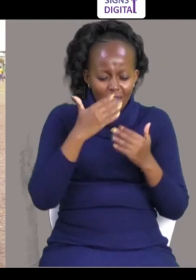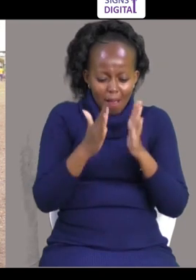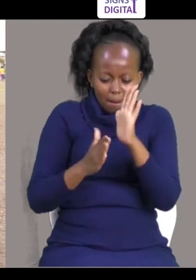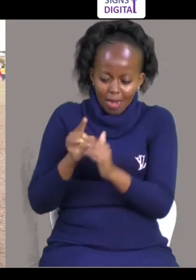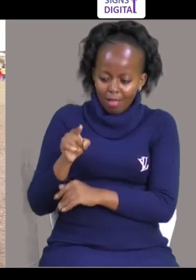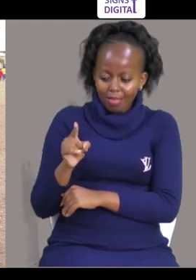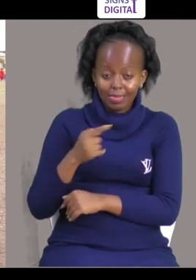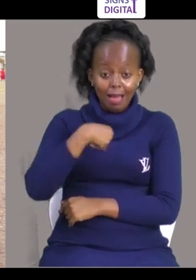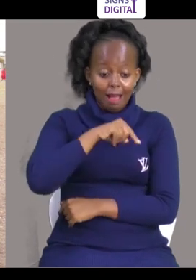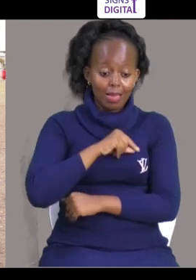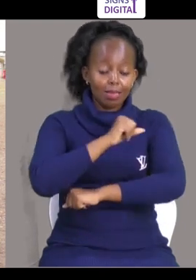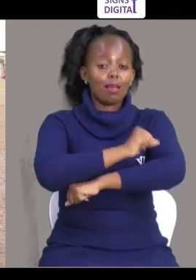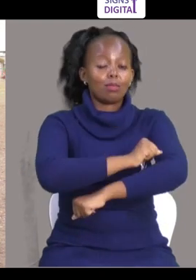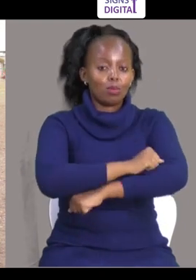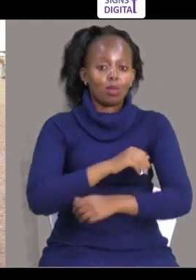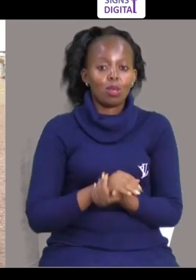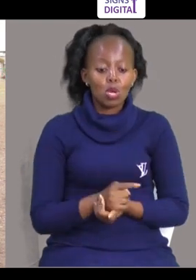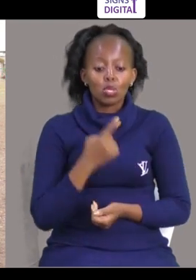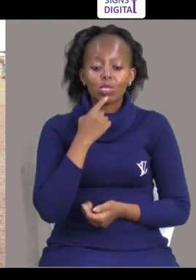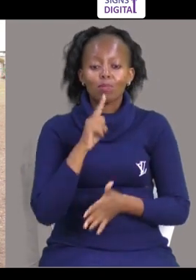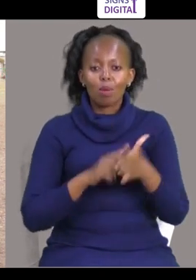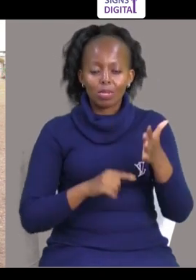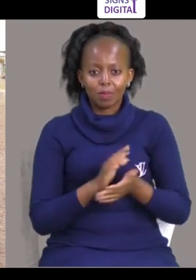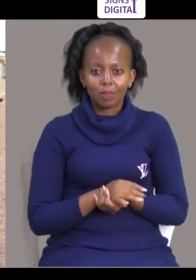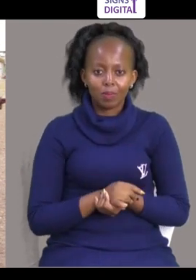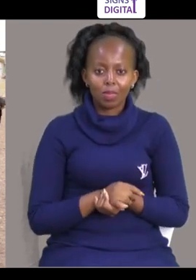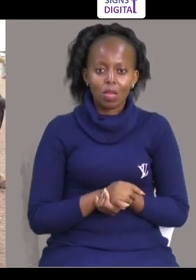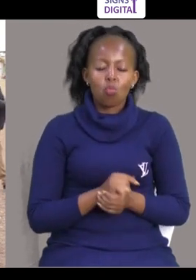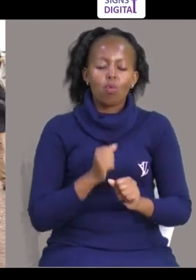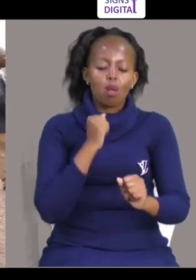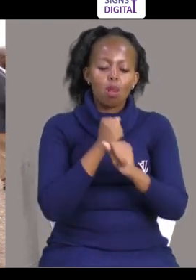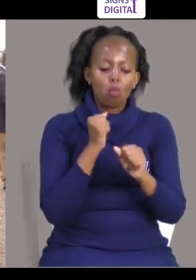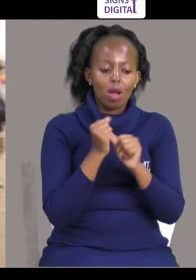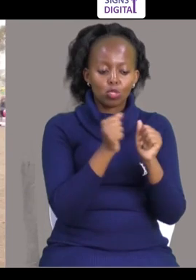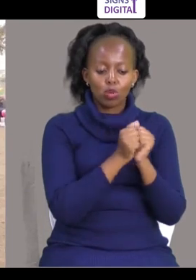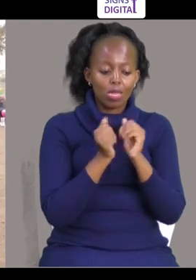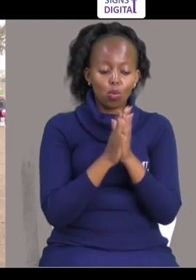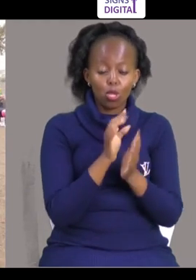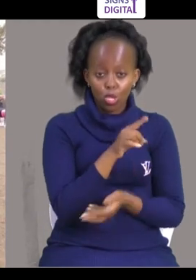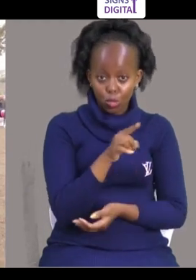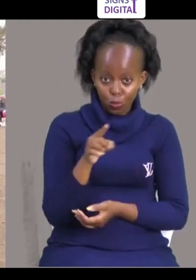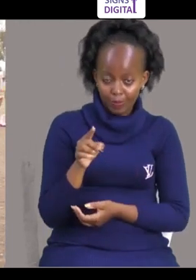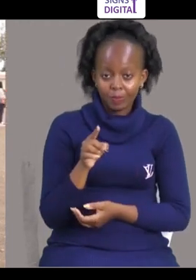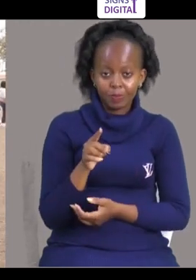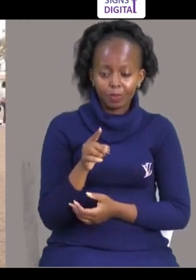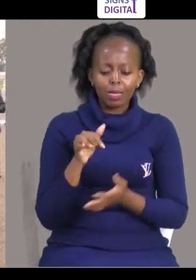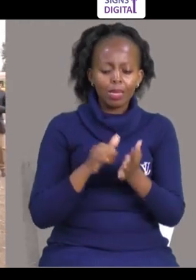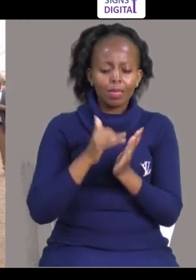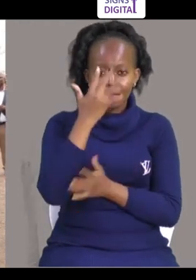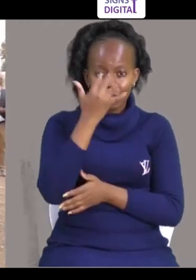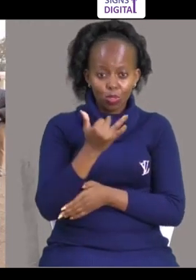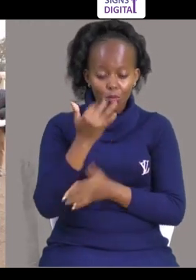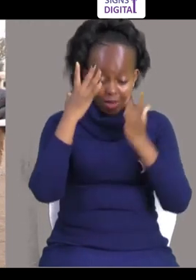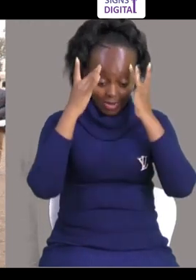Kupanga mipango kama hii Sisi kama shule, tunasema tutasimama pamoja na